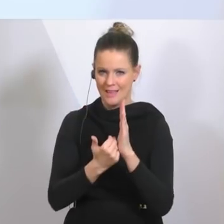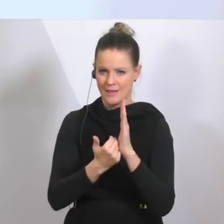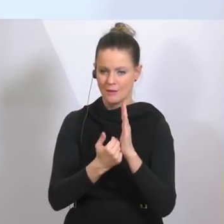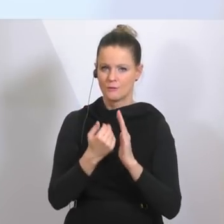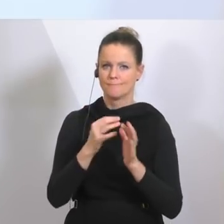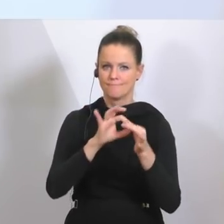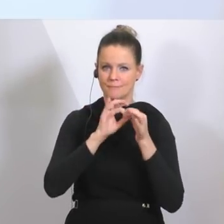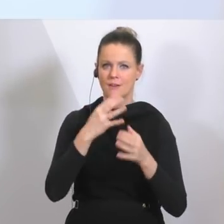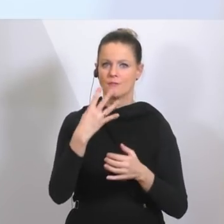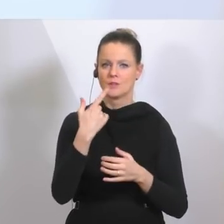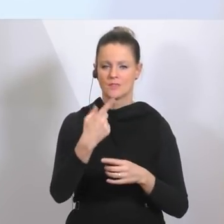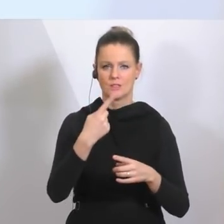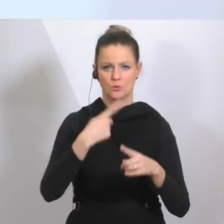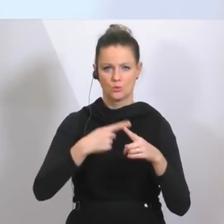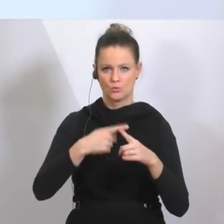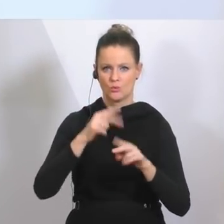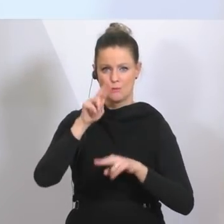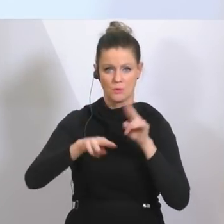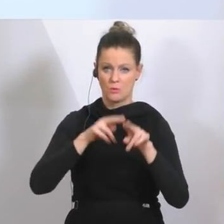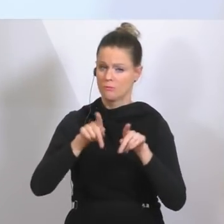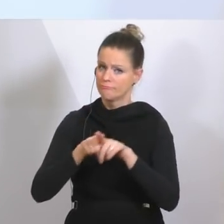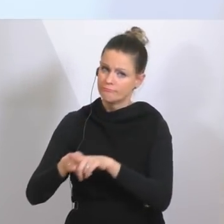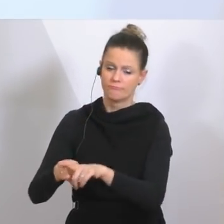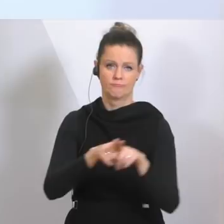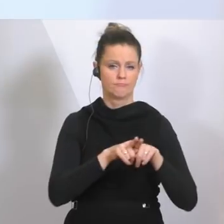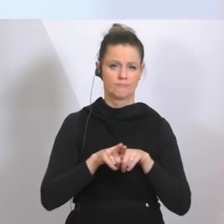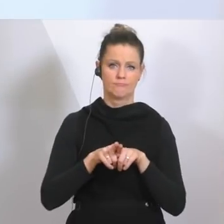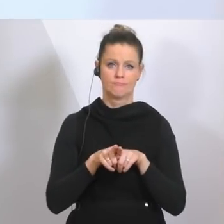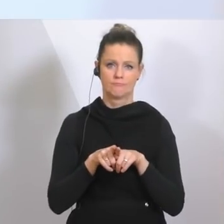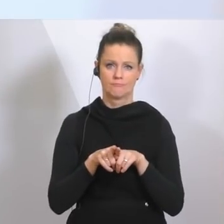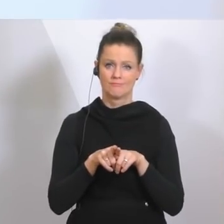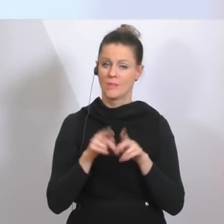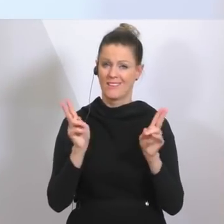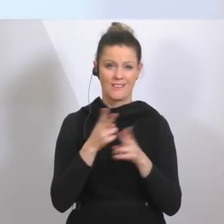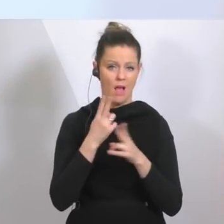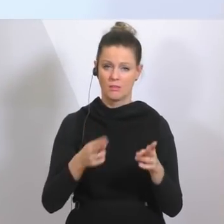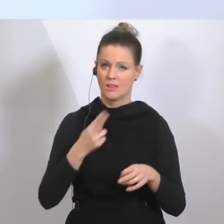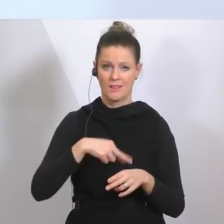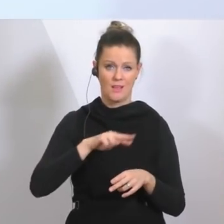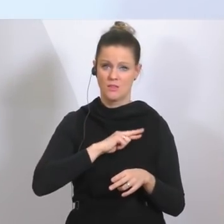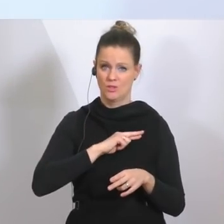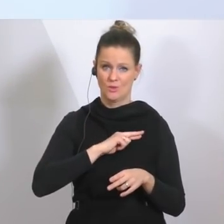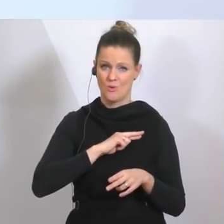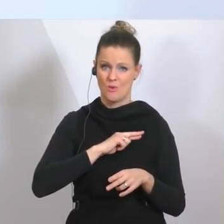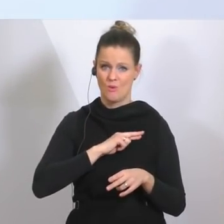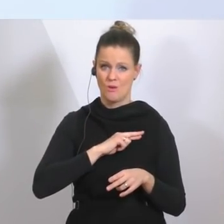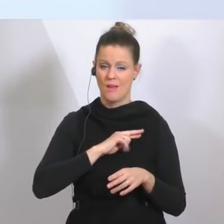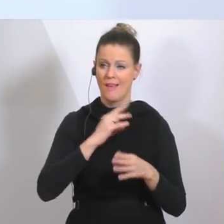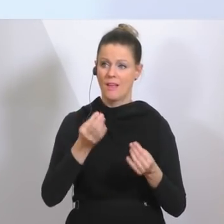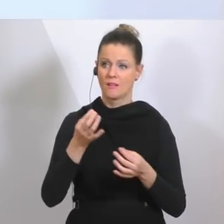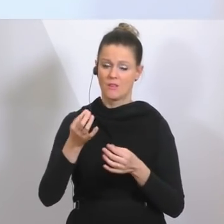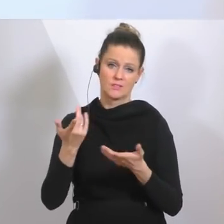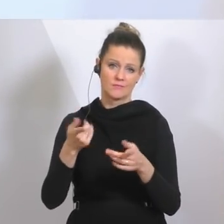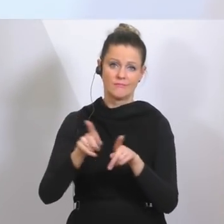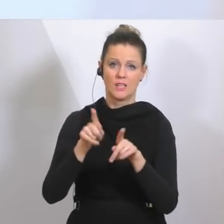-Stunden-Betreuerinnen dasselbe wie für alle. Wir können und wollen es nicht riskieren, dass es hier zu Einschleppungen kommt,